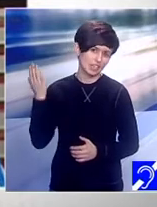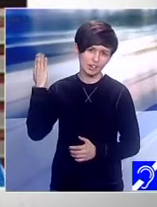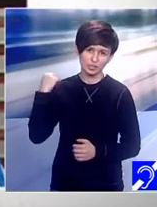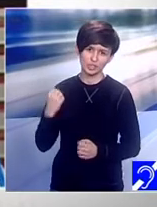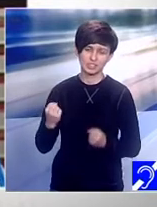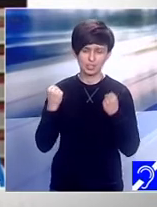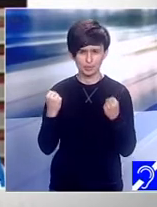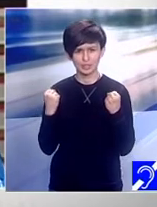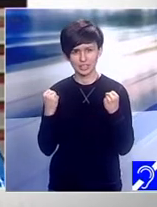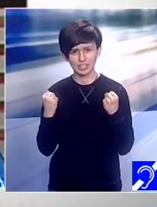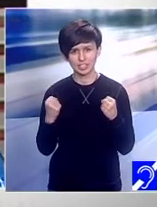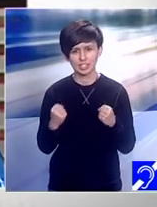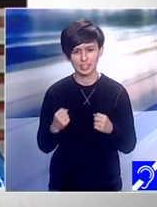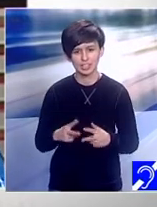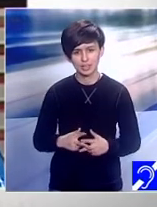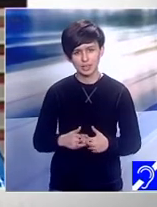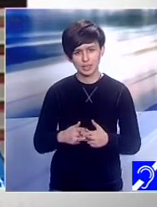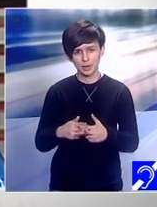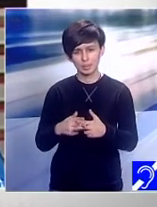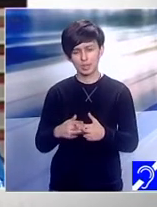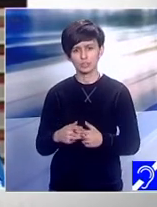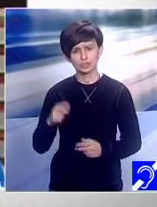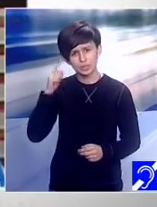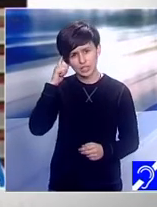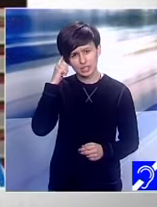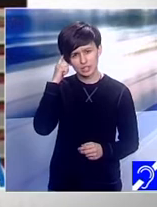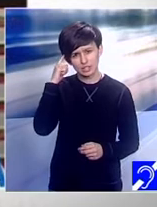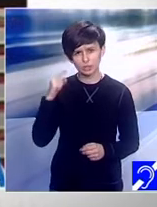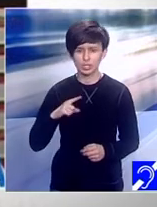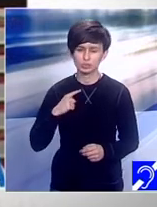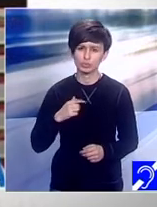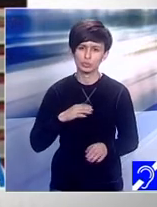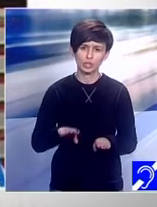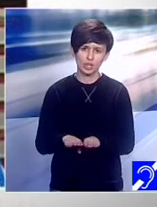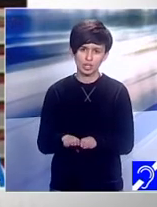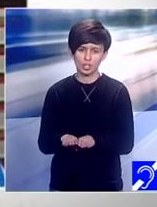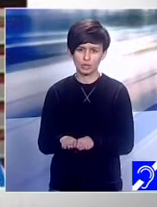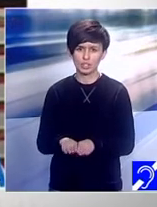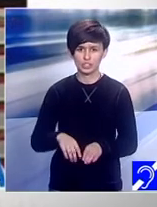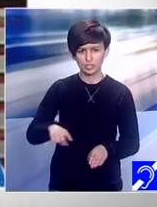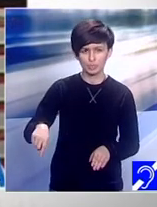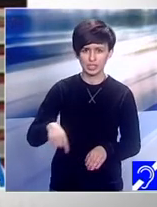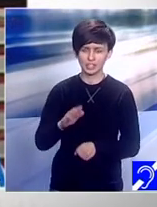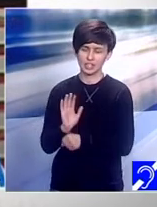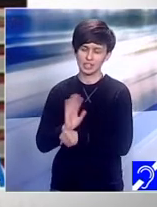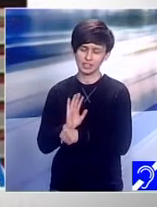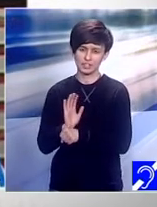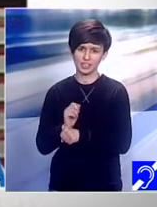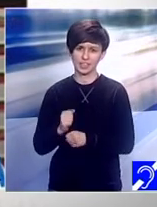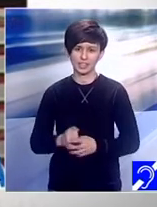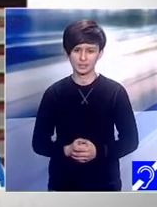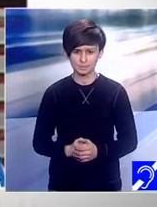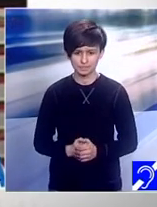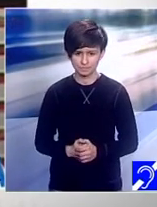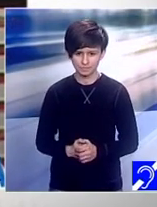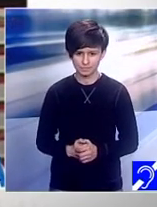M-a ajutat foarte mult cu cântul că sunt cu colegii mei de la TFR și cu Simu care a fost